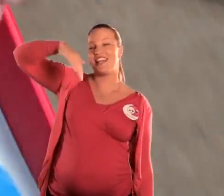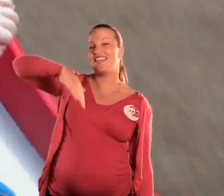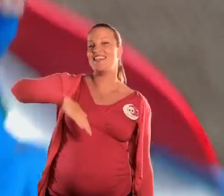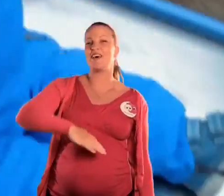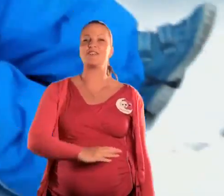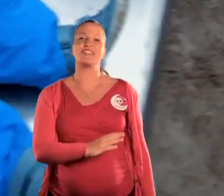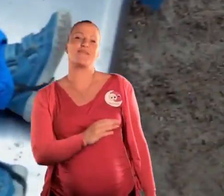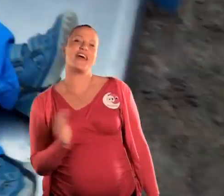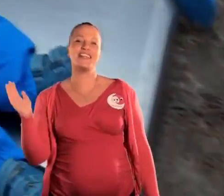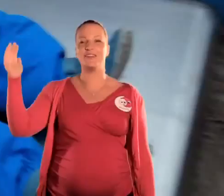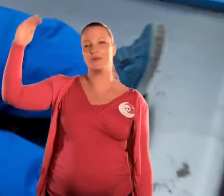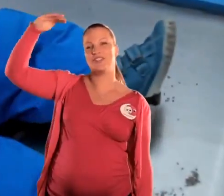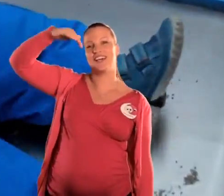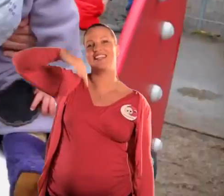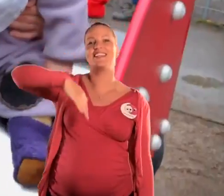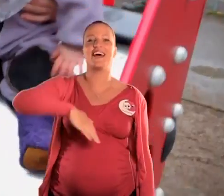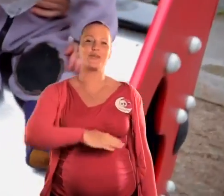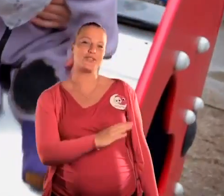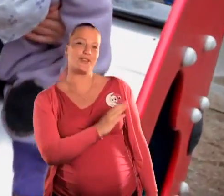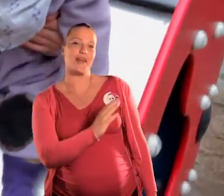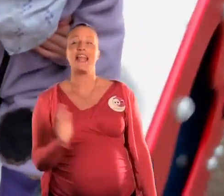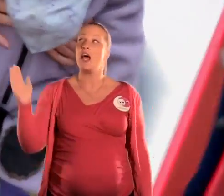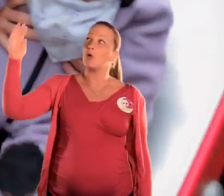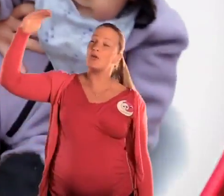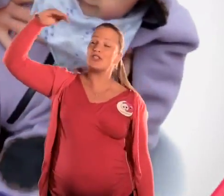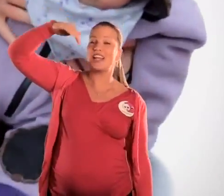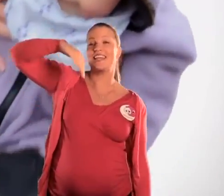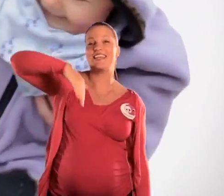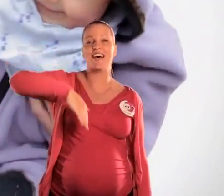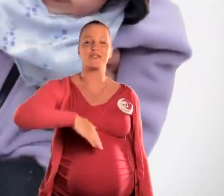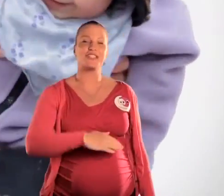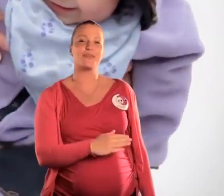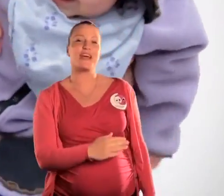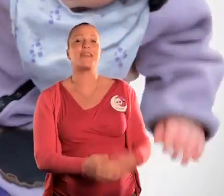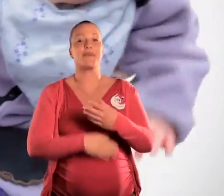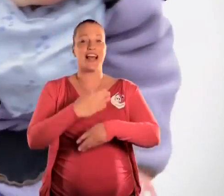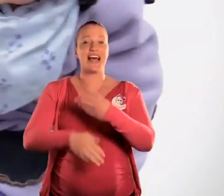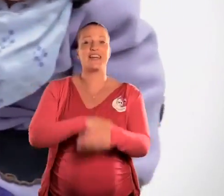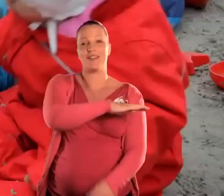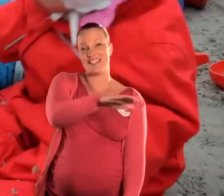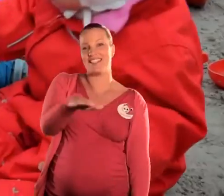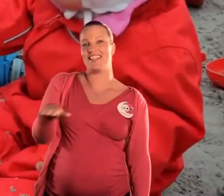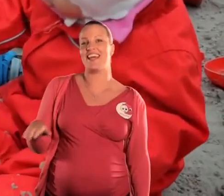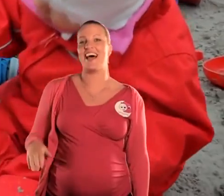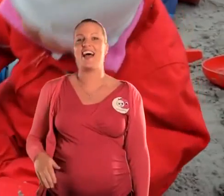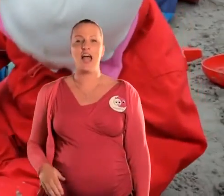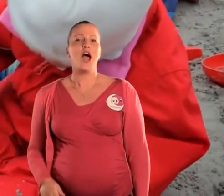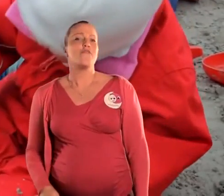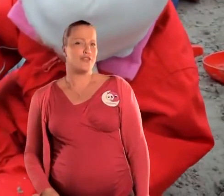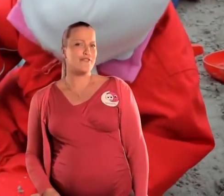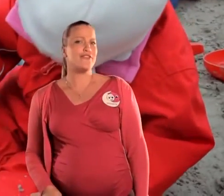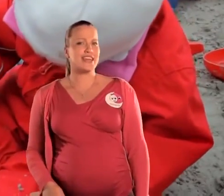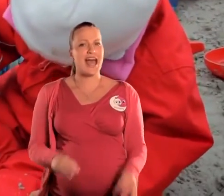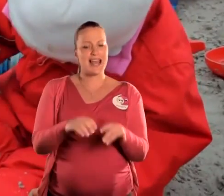Rutscher ned og rutscher venen, rutscher ned og rutscher venen, legepladsen her